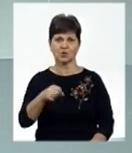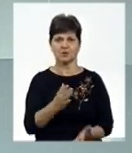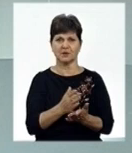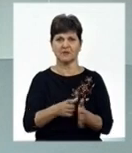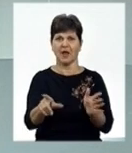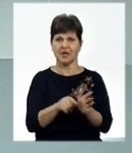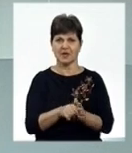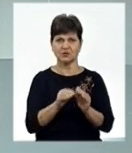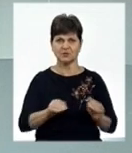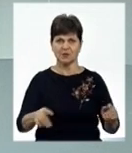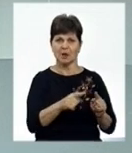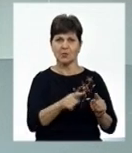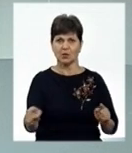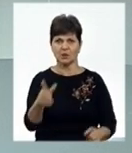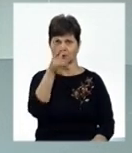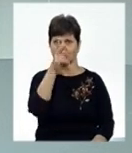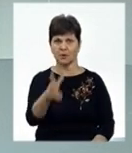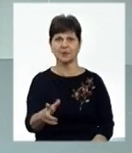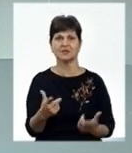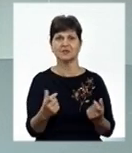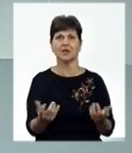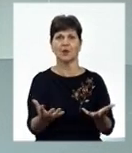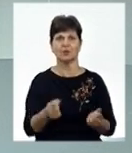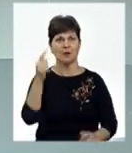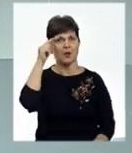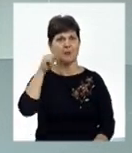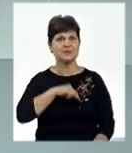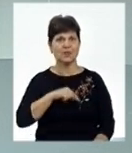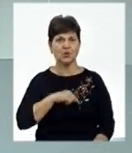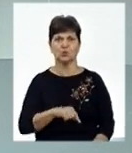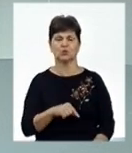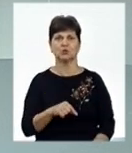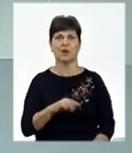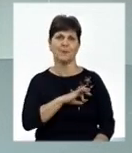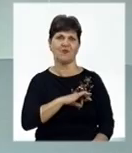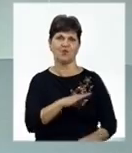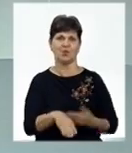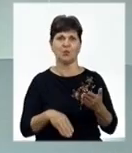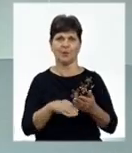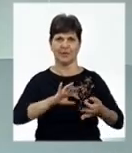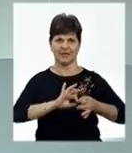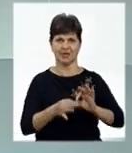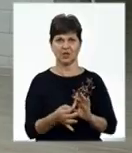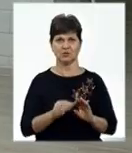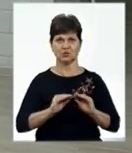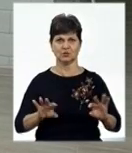разом із дітьми протягом трьох місяців, де отримуватимуть психологічну та правову допомогу. Детальніше далі.